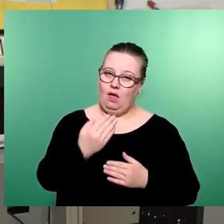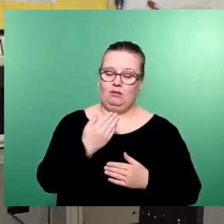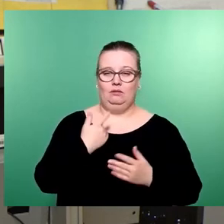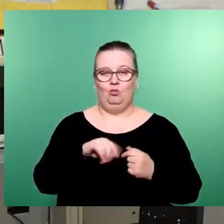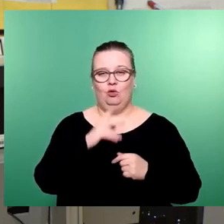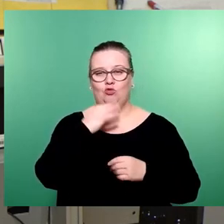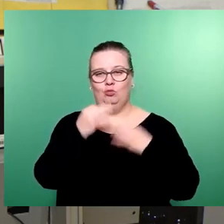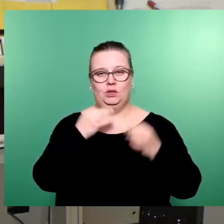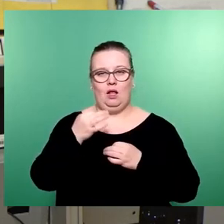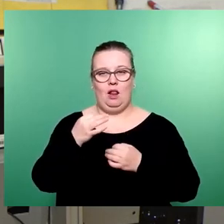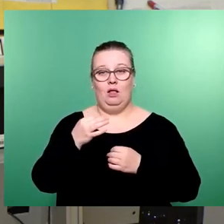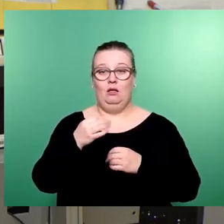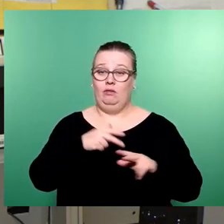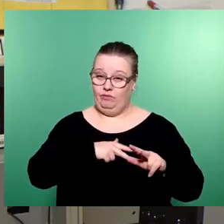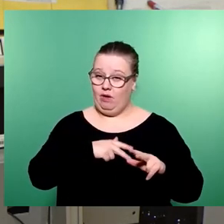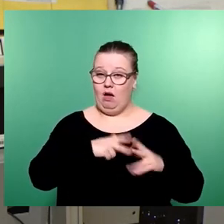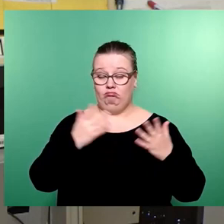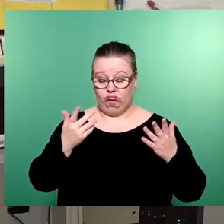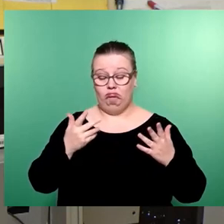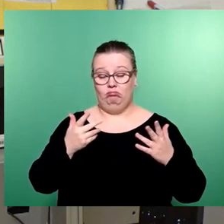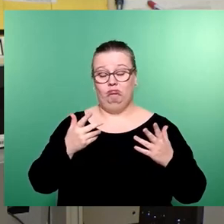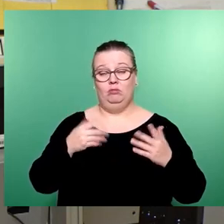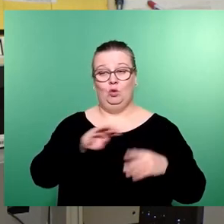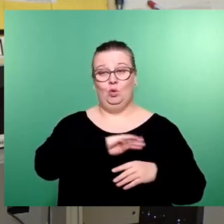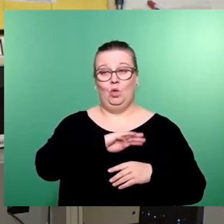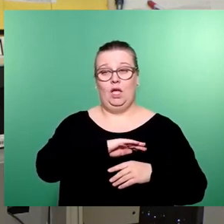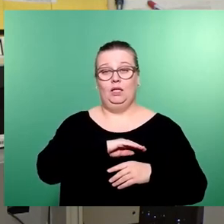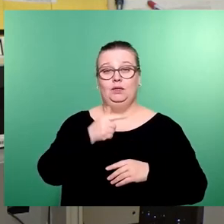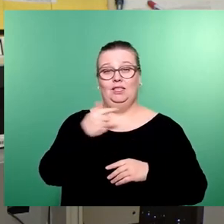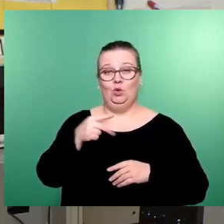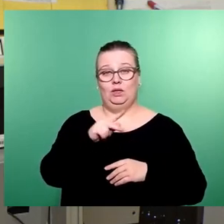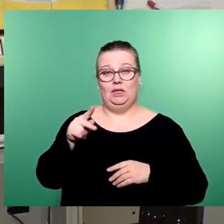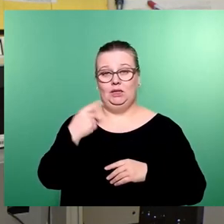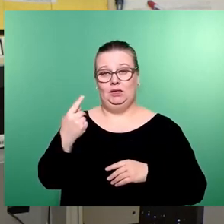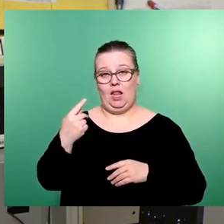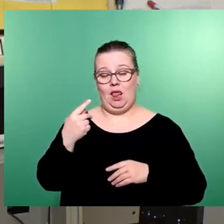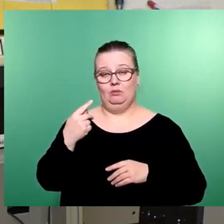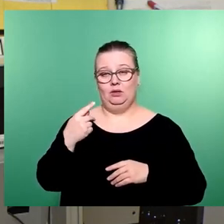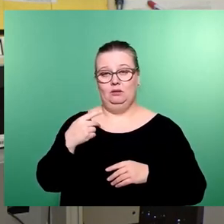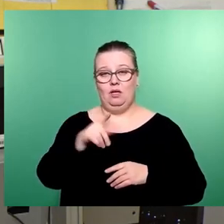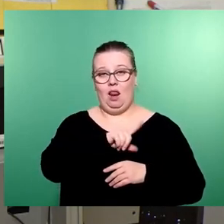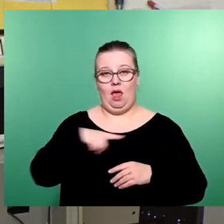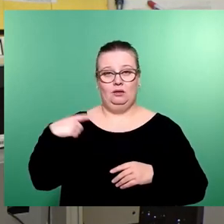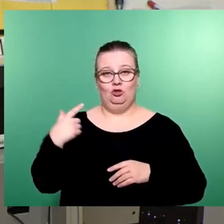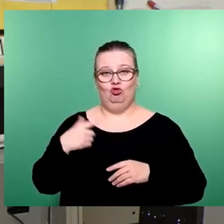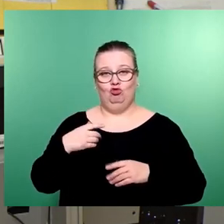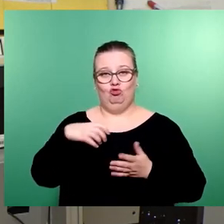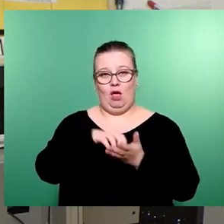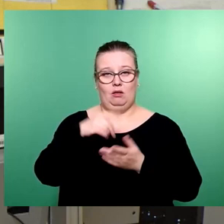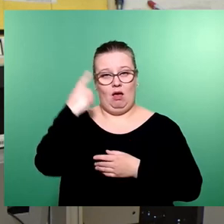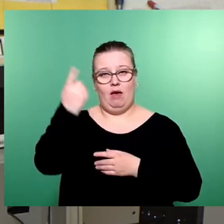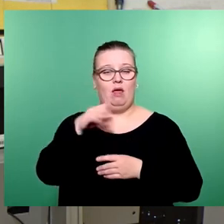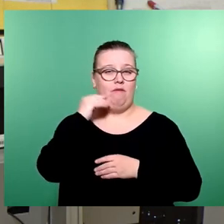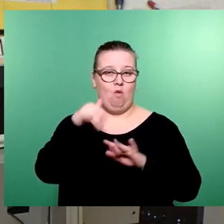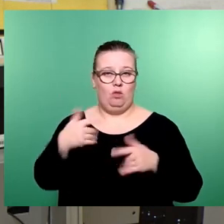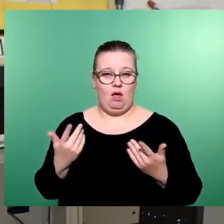Insbesondere muss ich sagen, einen will ich heraussehen trotzdem mit dem Kollegen Thilo Kießling, mit seiner als langjähriger Stadtrat hier, auch mit seiner Erfahrung, die er eingebracht